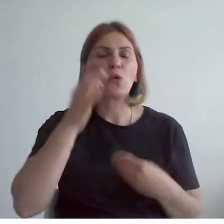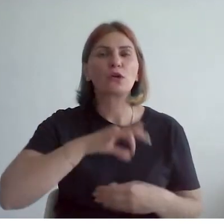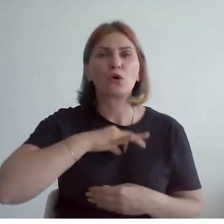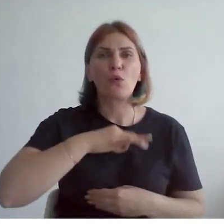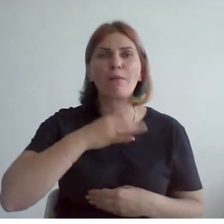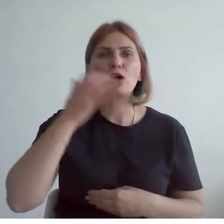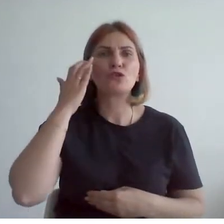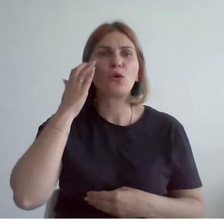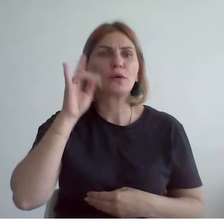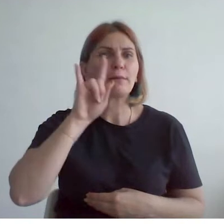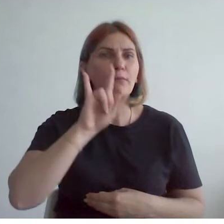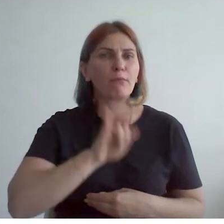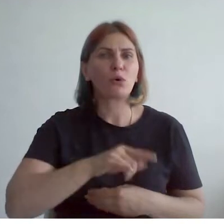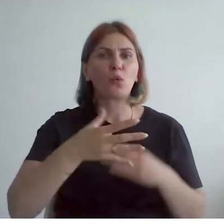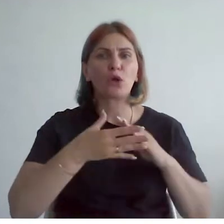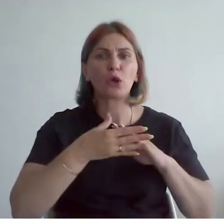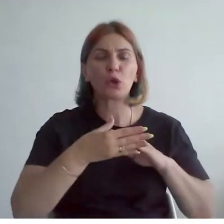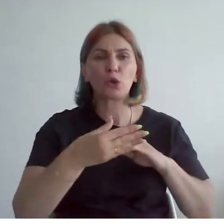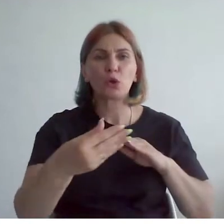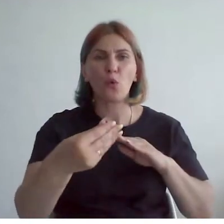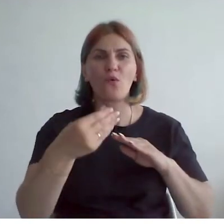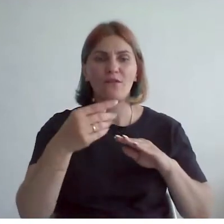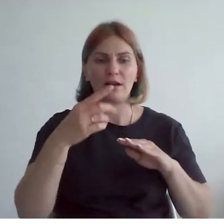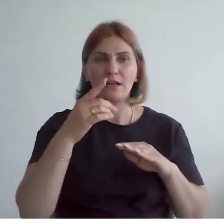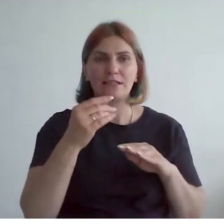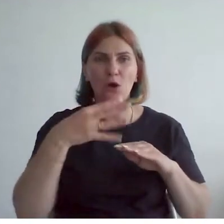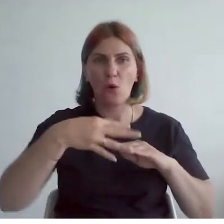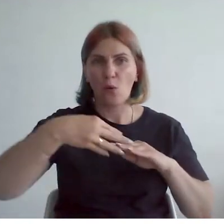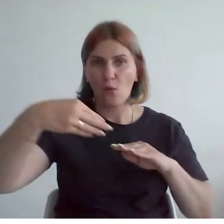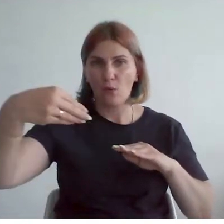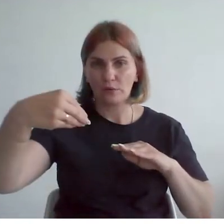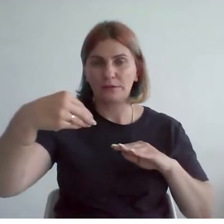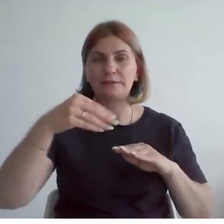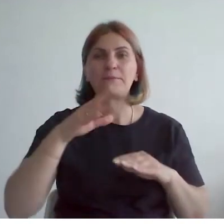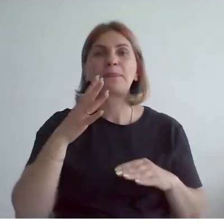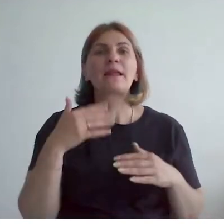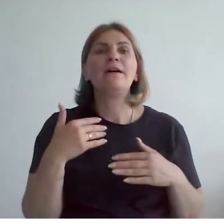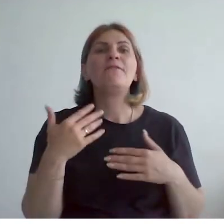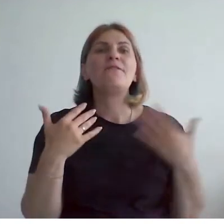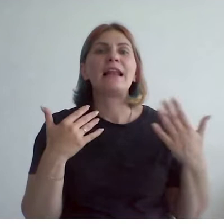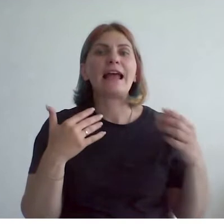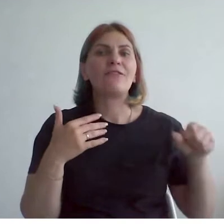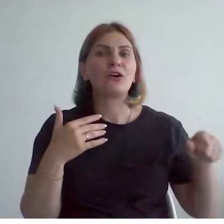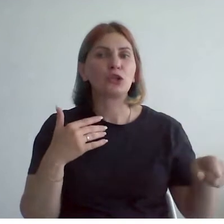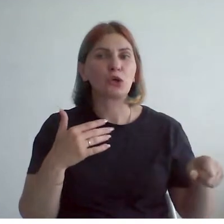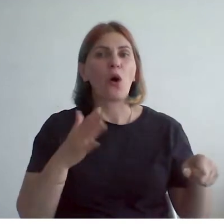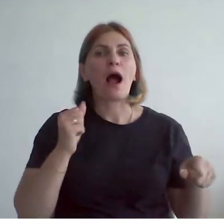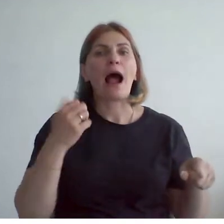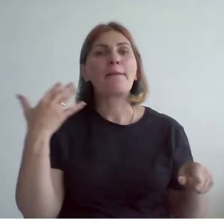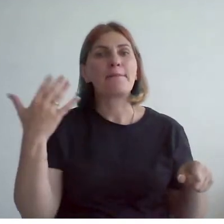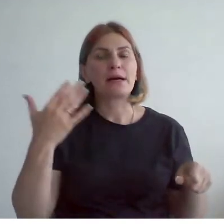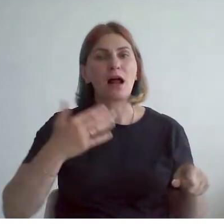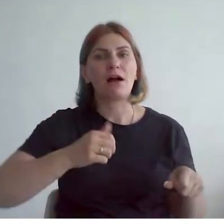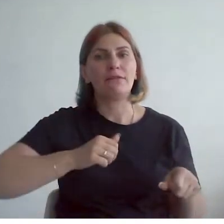черные брюки и туфли с острыми носами. В левой руке он держит трость, правая рука покоится на локте